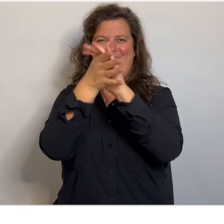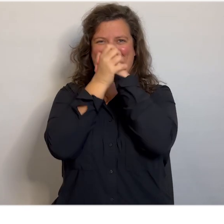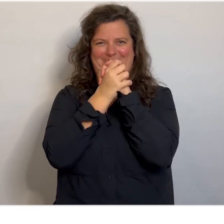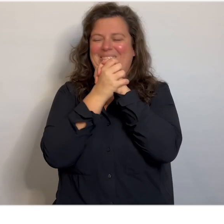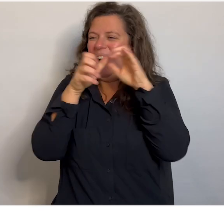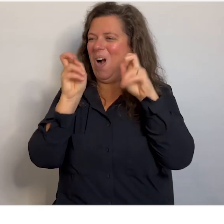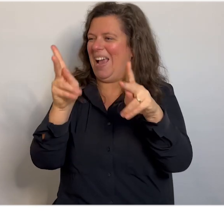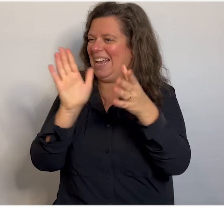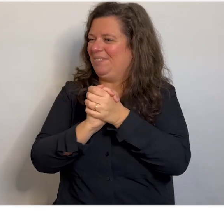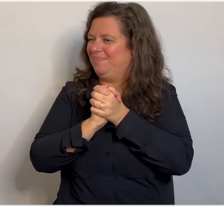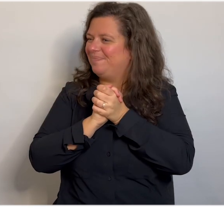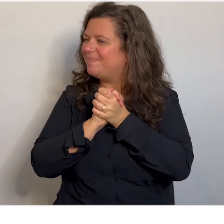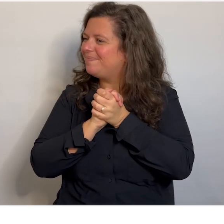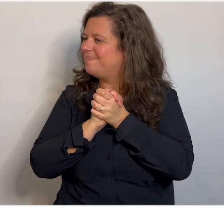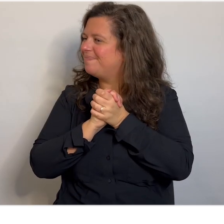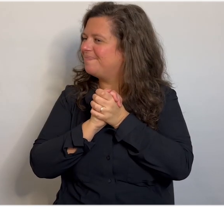Oké.